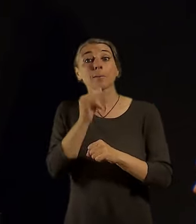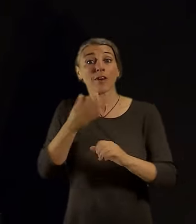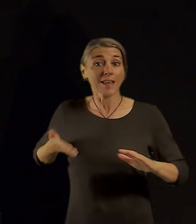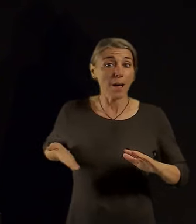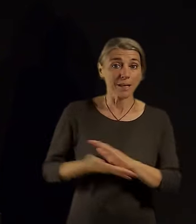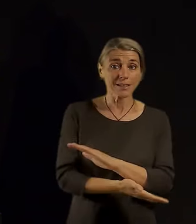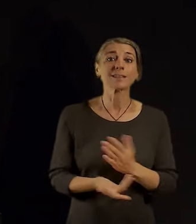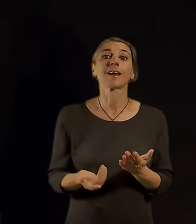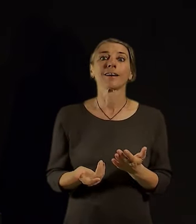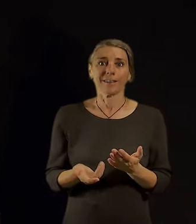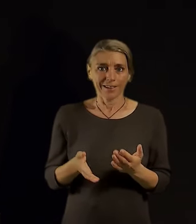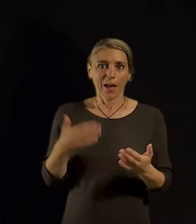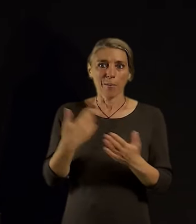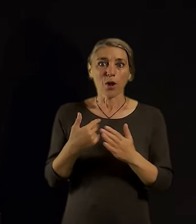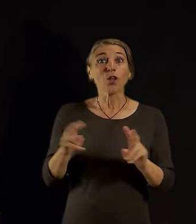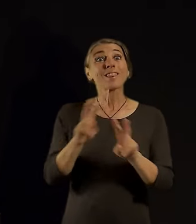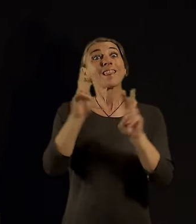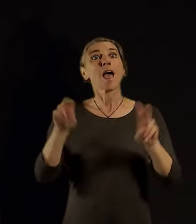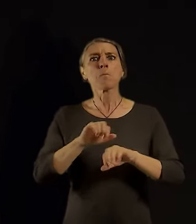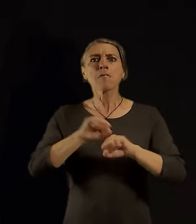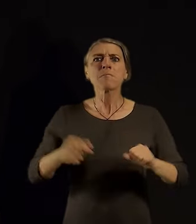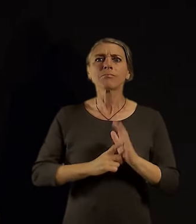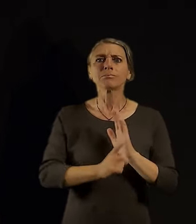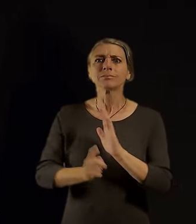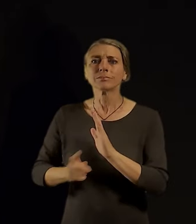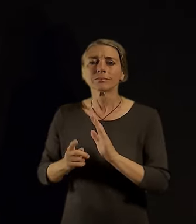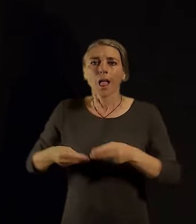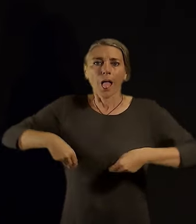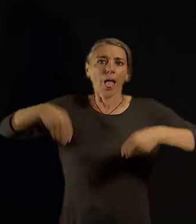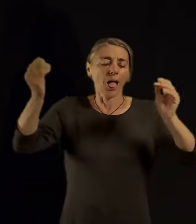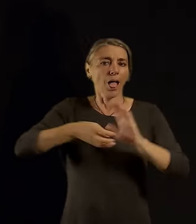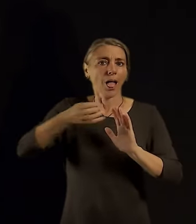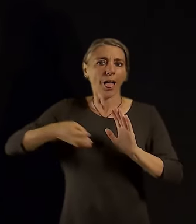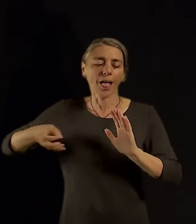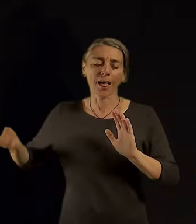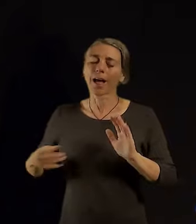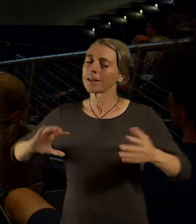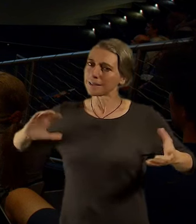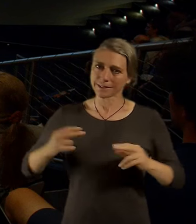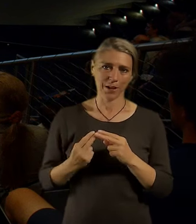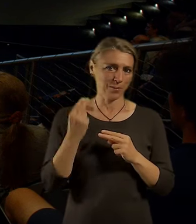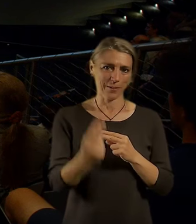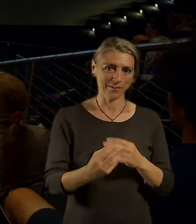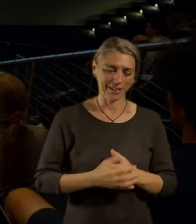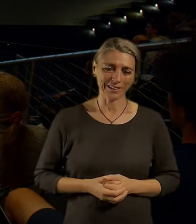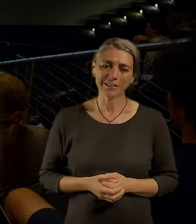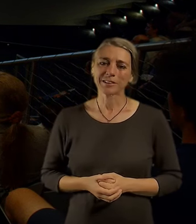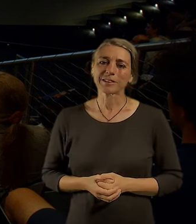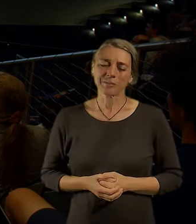Právě jsem chtěl říct, že to intelektuální prostředí bylo strašně široké a že se dotýkalo